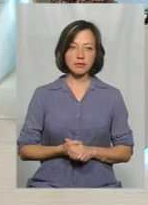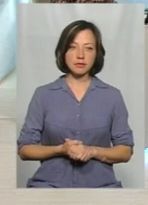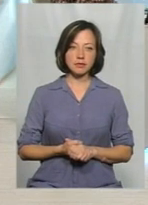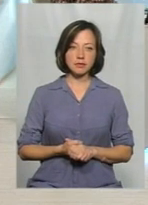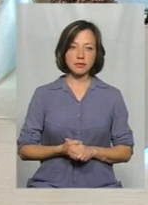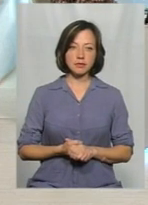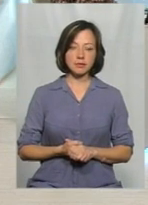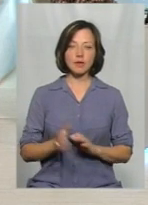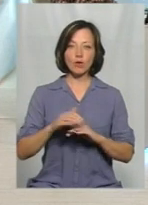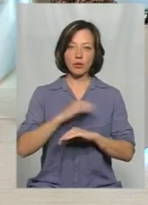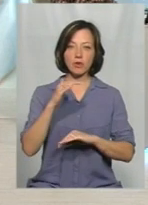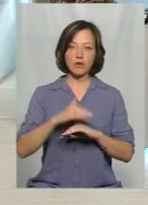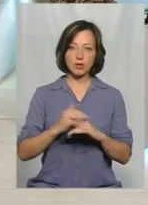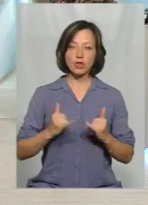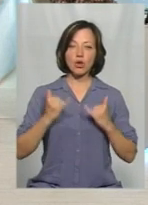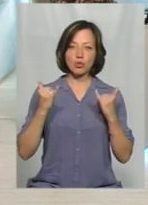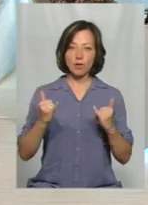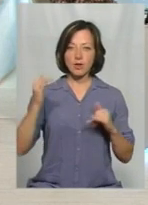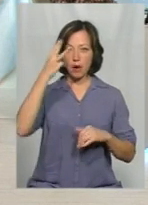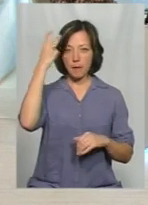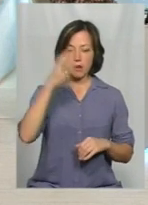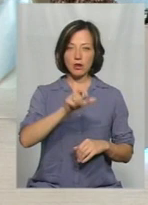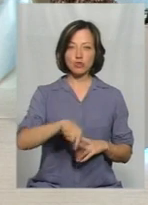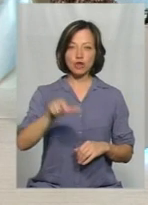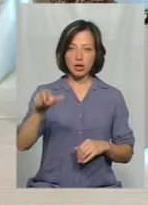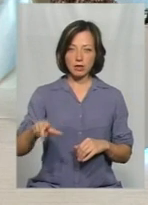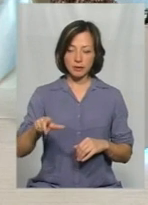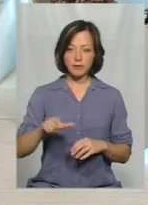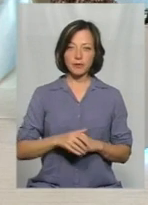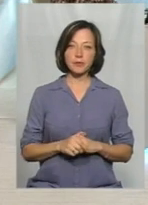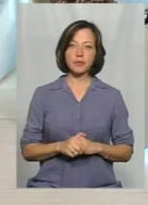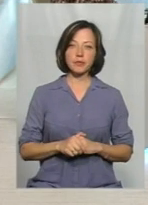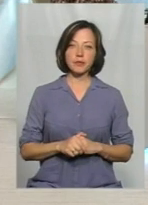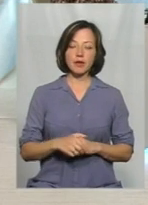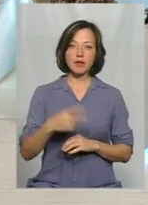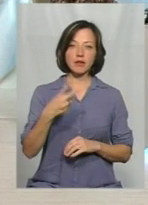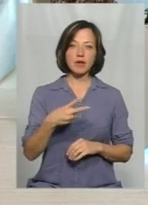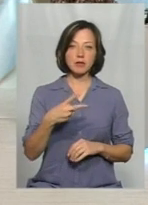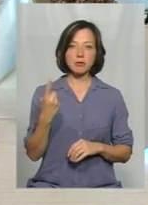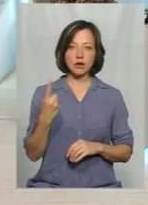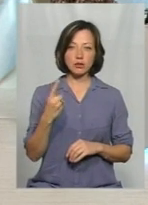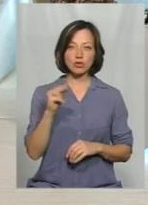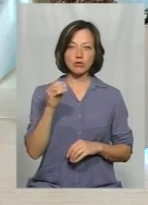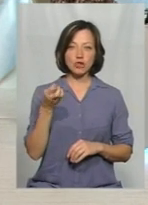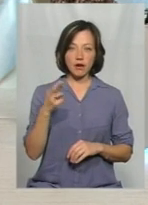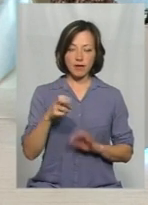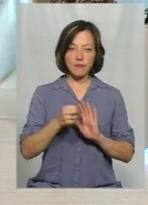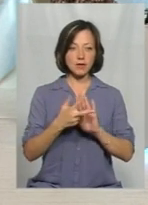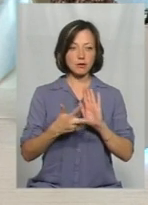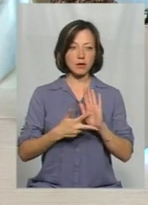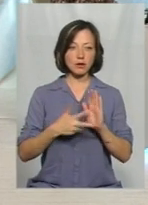Добрий вечір, шановні хмельницьани. З 21 червня 2018